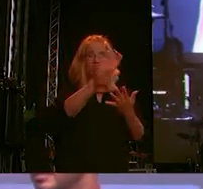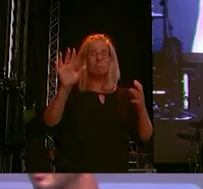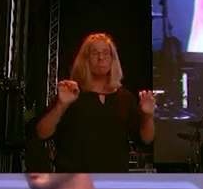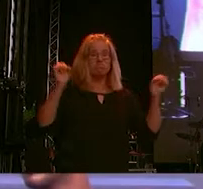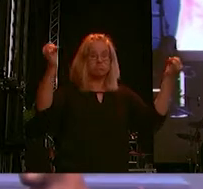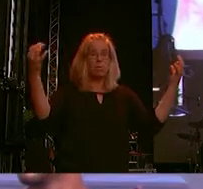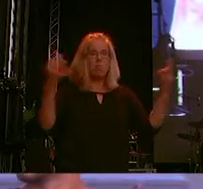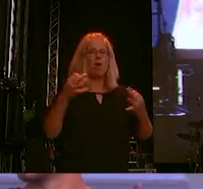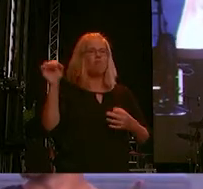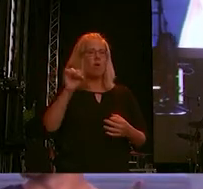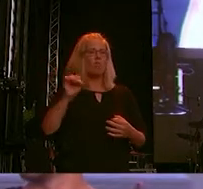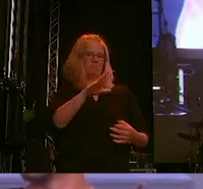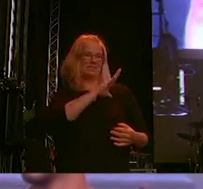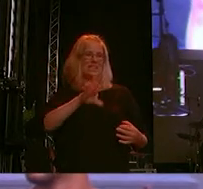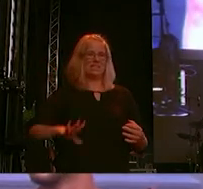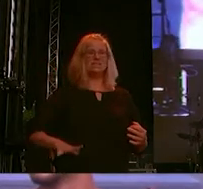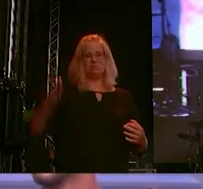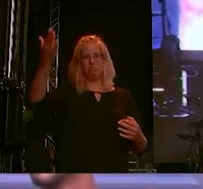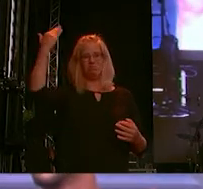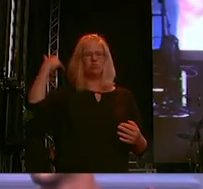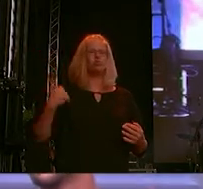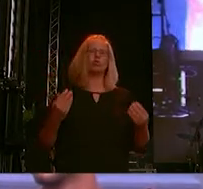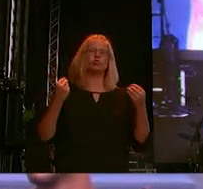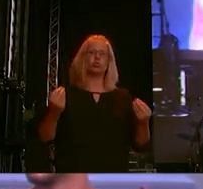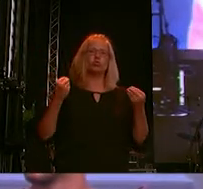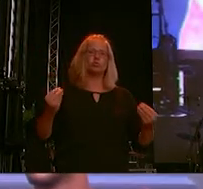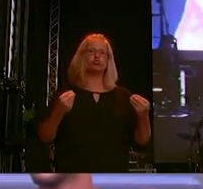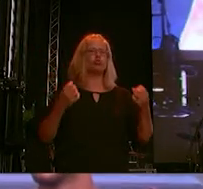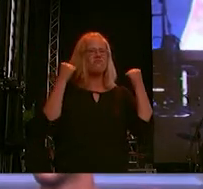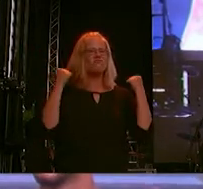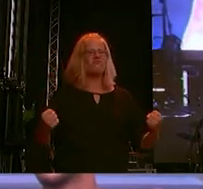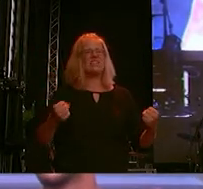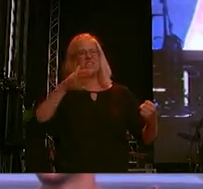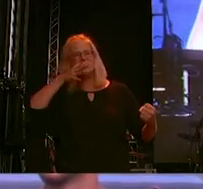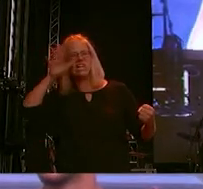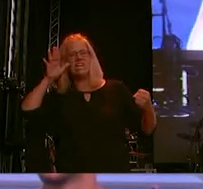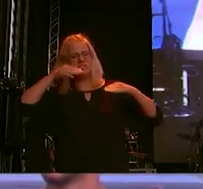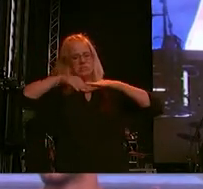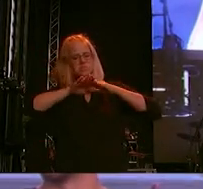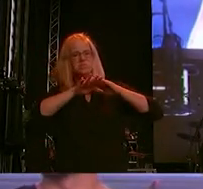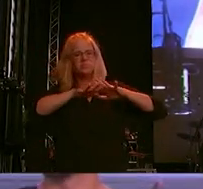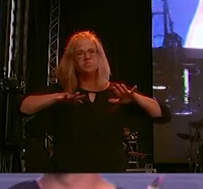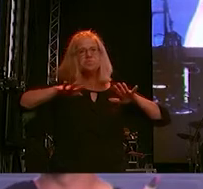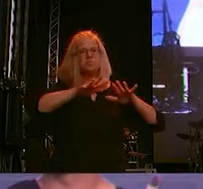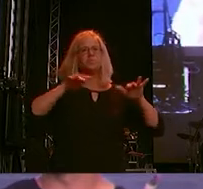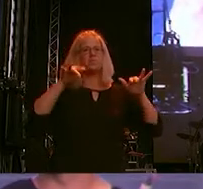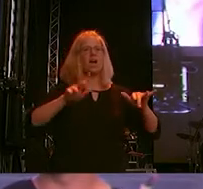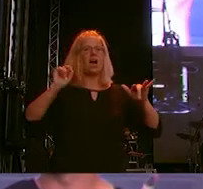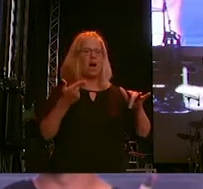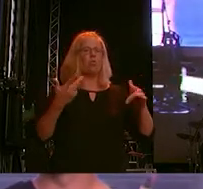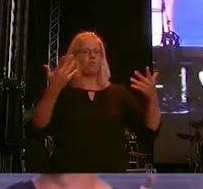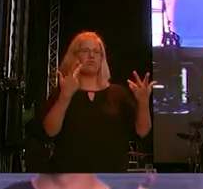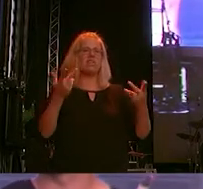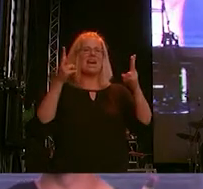Sachsen haben wir es schon lange mit gefestigten Nazi-Strukturen und gesellschaftlich weit verbreiteten Einstellungen der Ungleichwertigkeit zu tun.